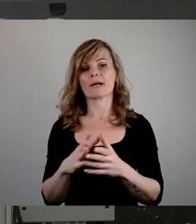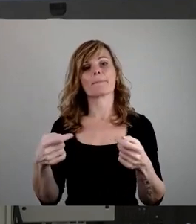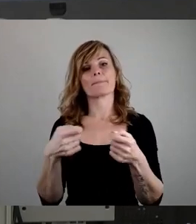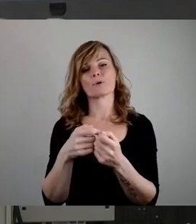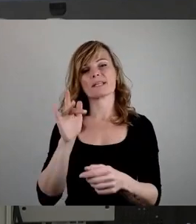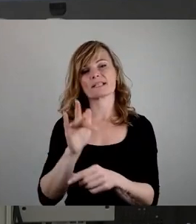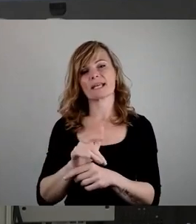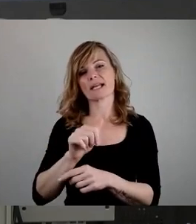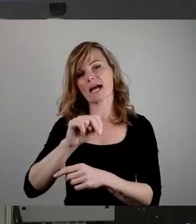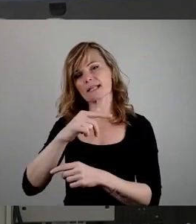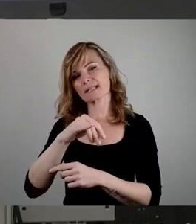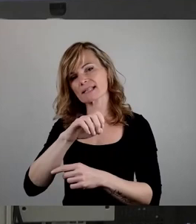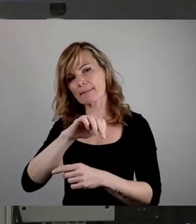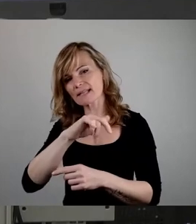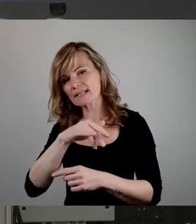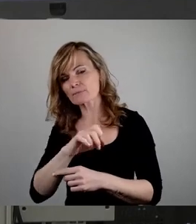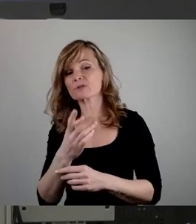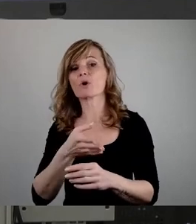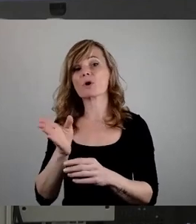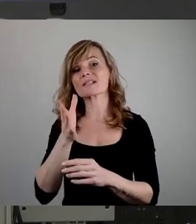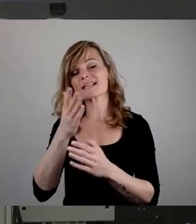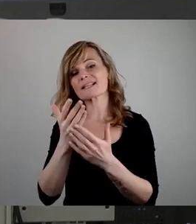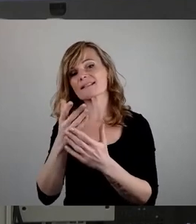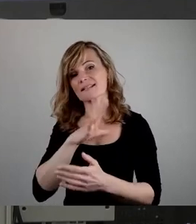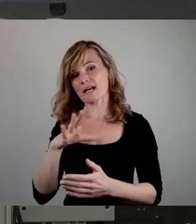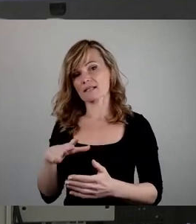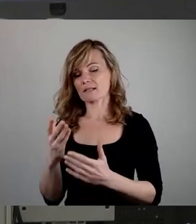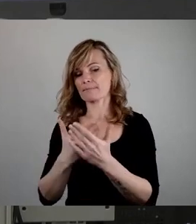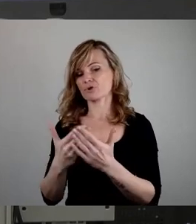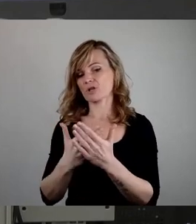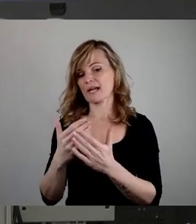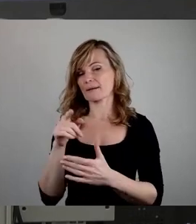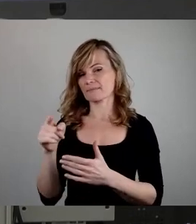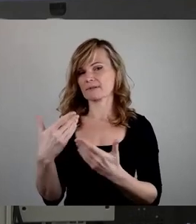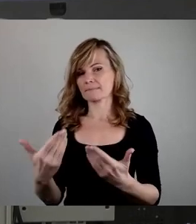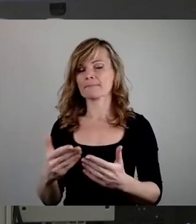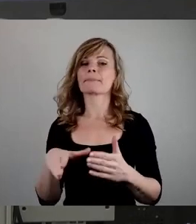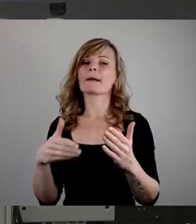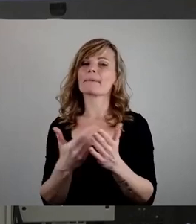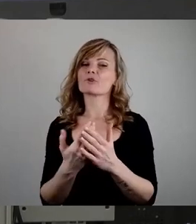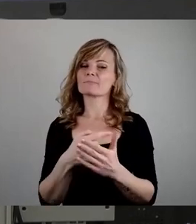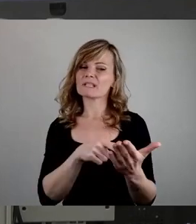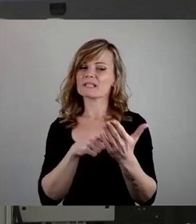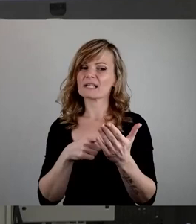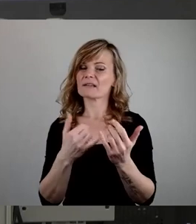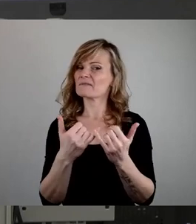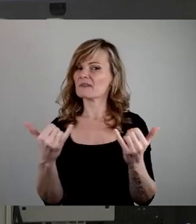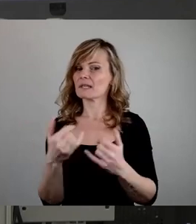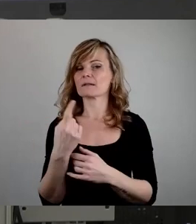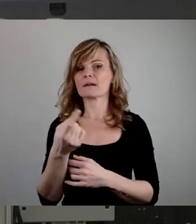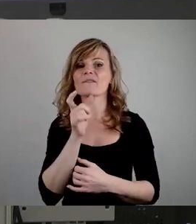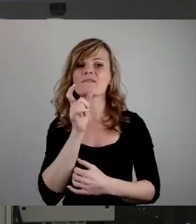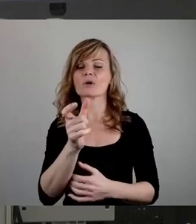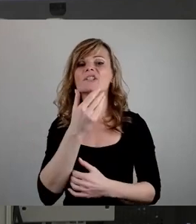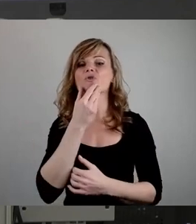Dresden und Ostsachsen beschreibt es, ich zitiere, er äußert sich zum Beispiel in der weit verbreiteten Verwendung des Wortes Jude